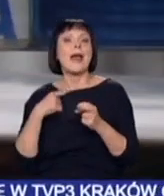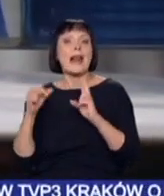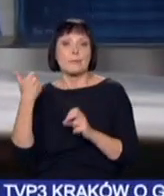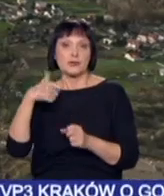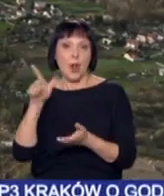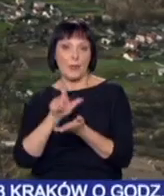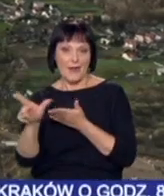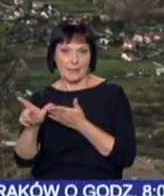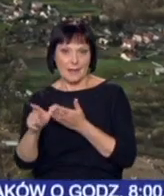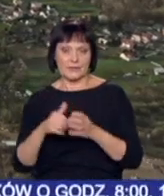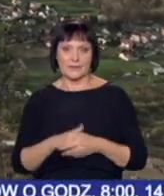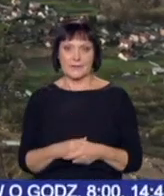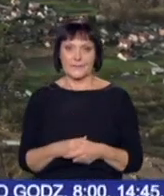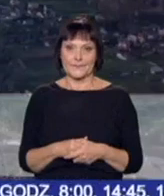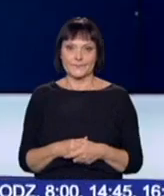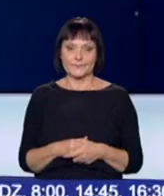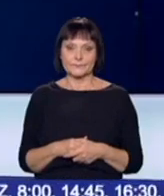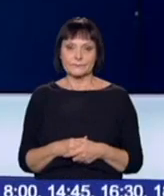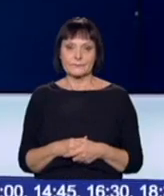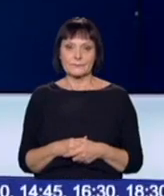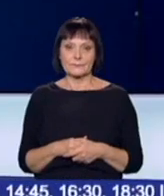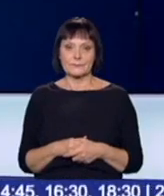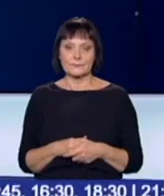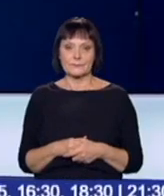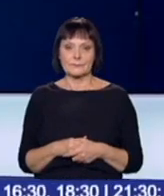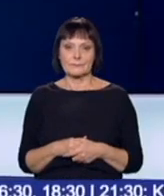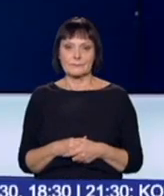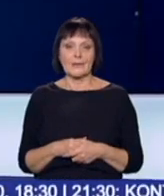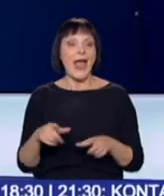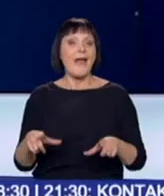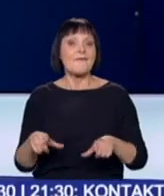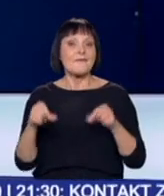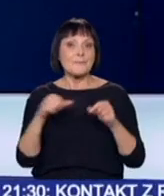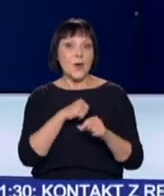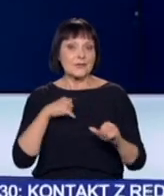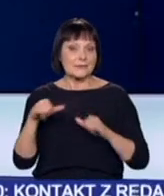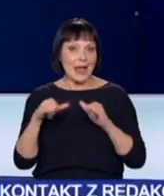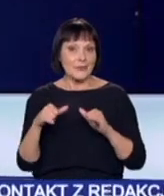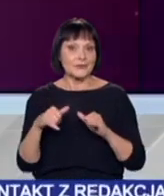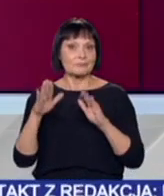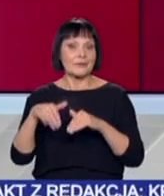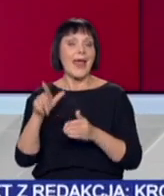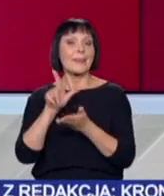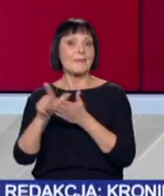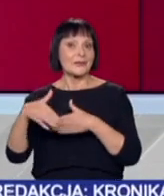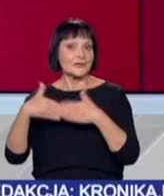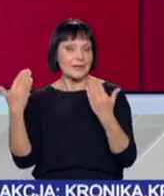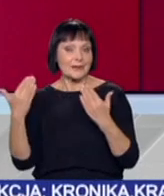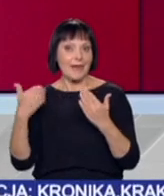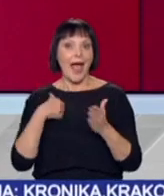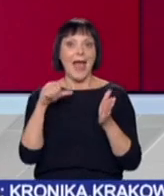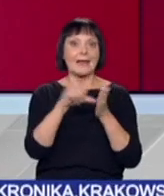112 Magdalena Homa-Kronika. Do wyborów samorządowych 12 dni. Kandydaci